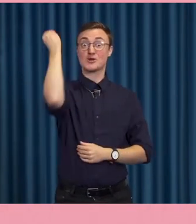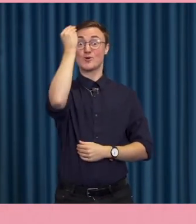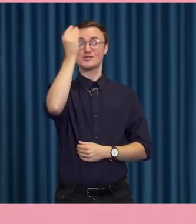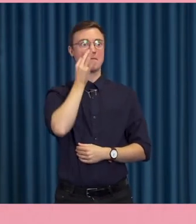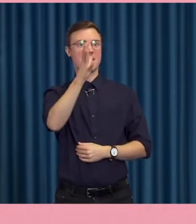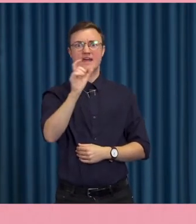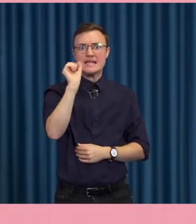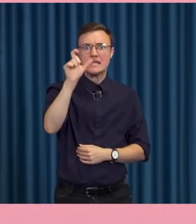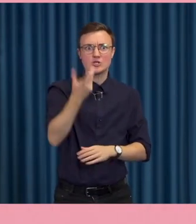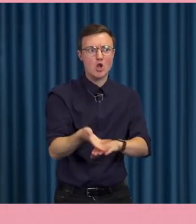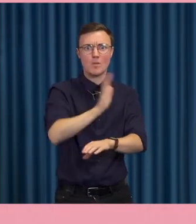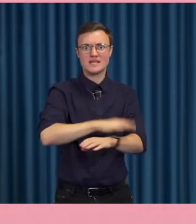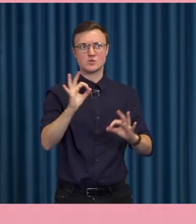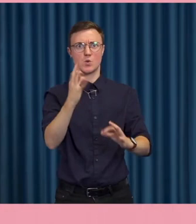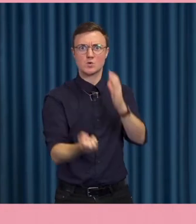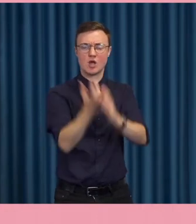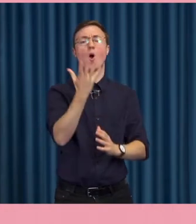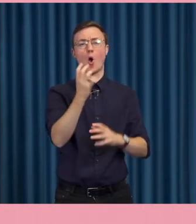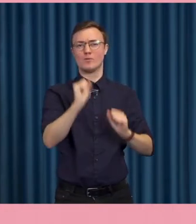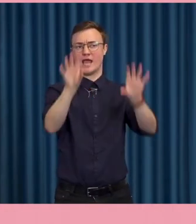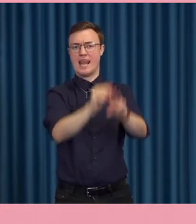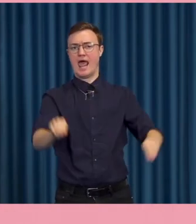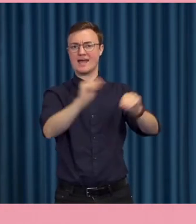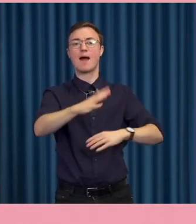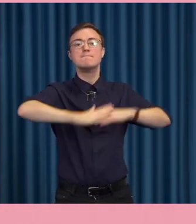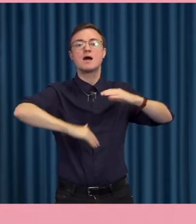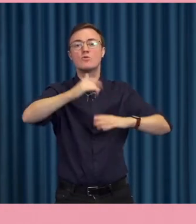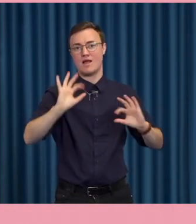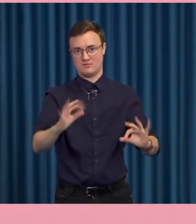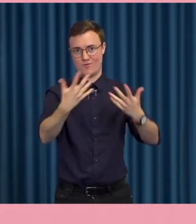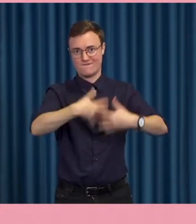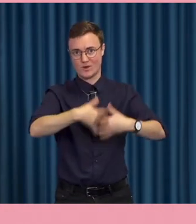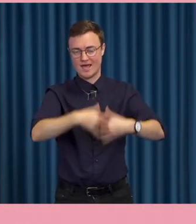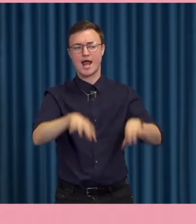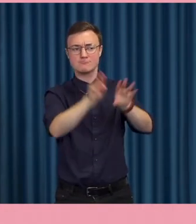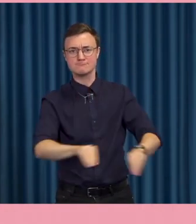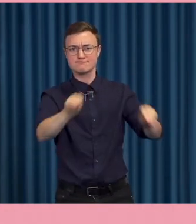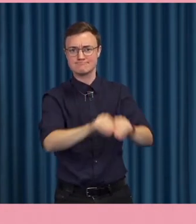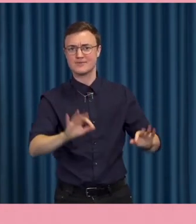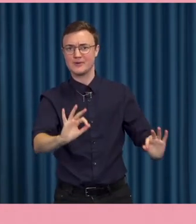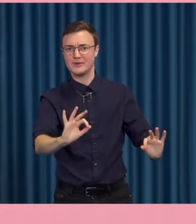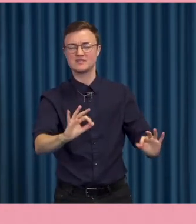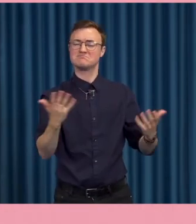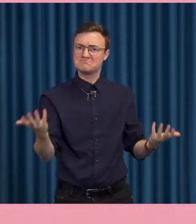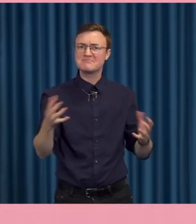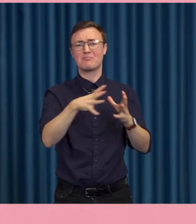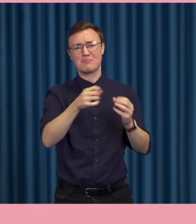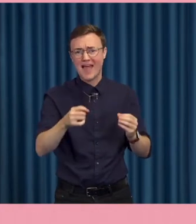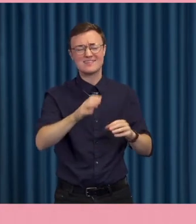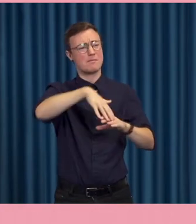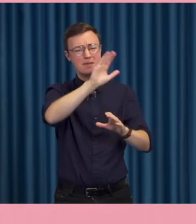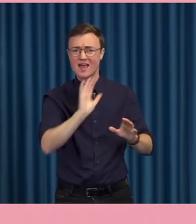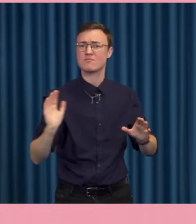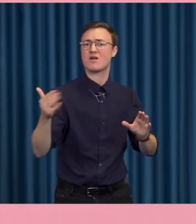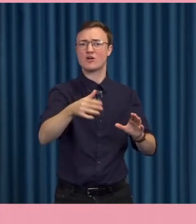kompetens vi lär dem liksom manuellt att göra det här men det är så himla många